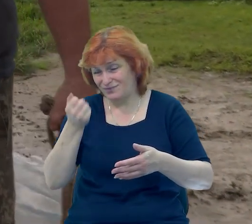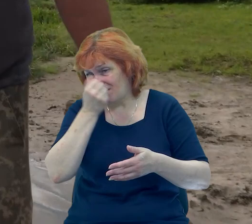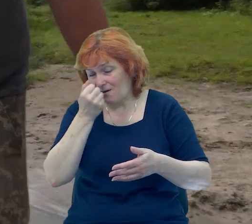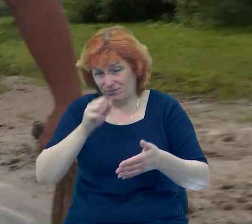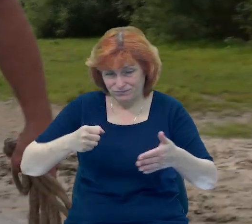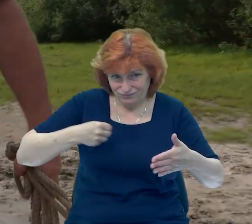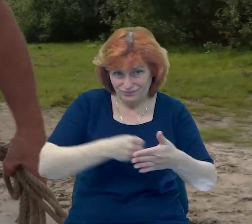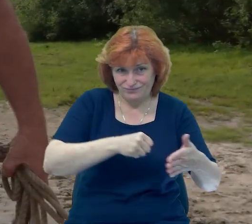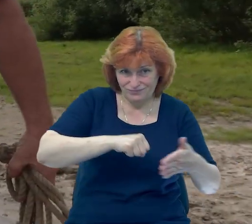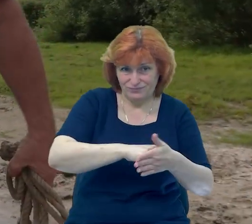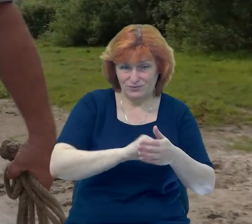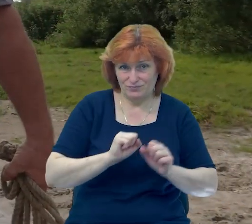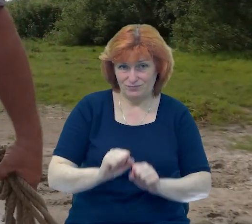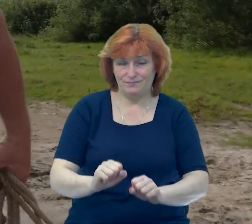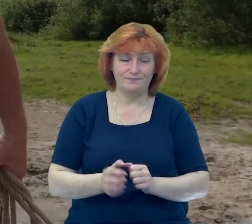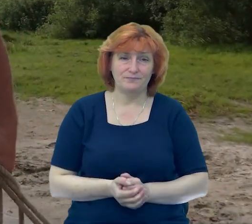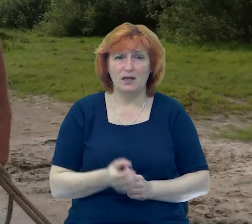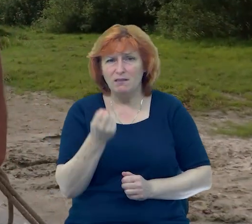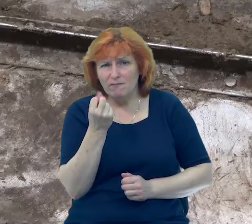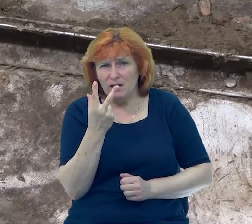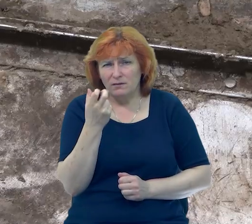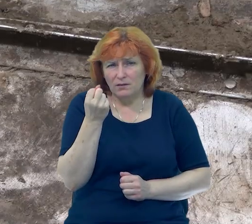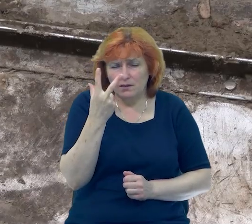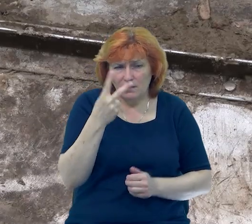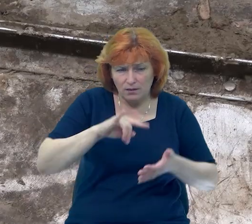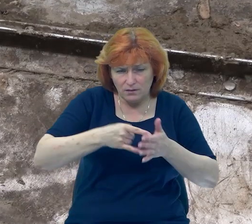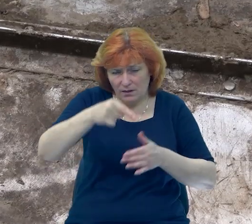тринадцять дирок.